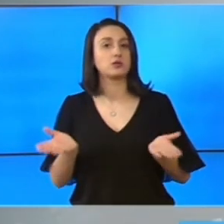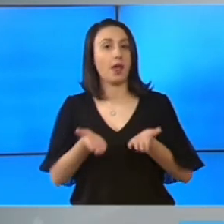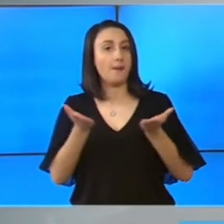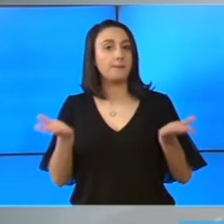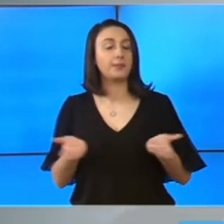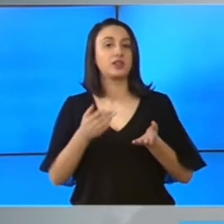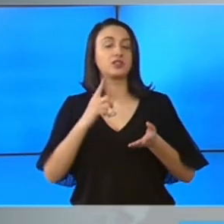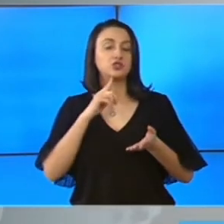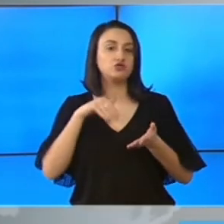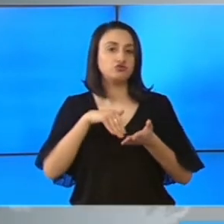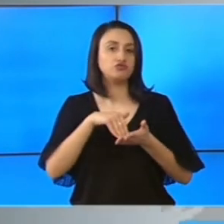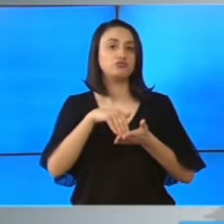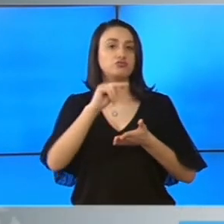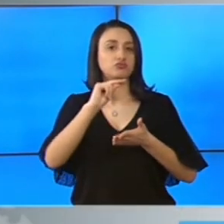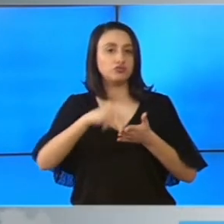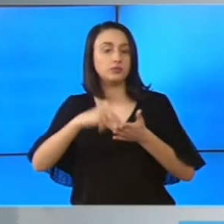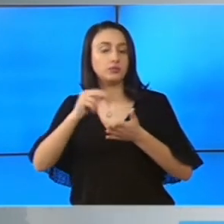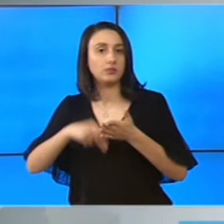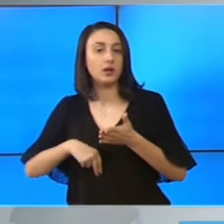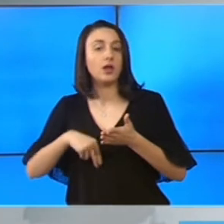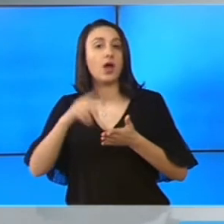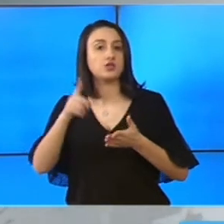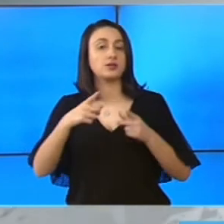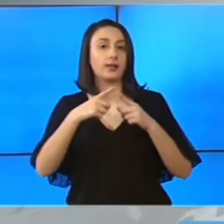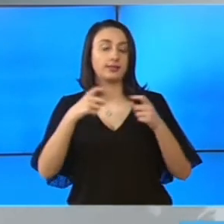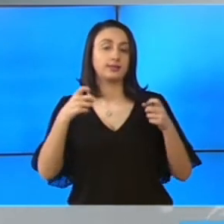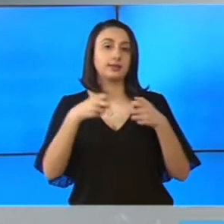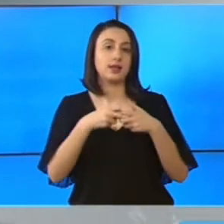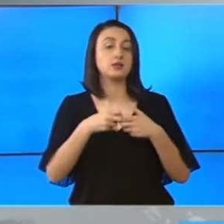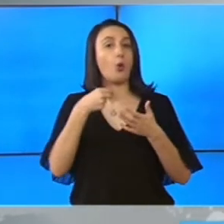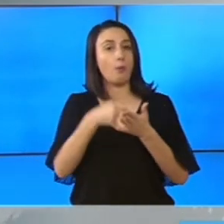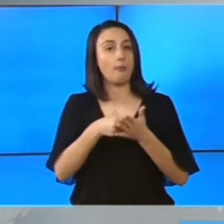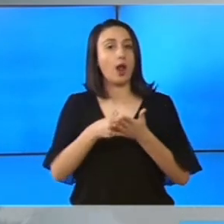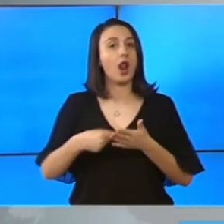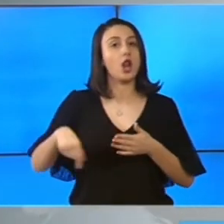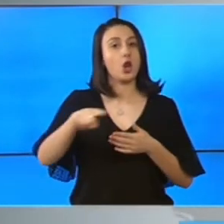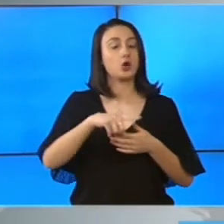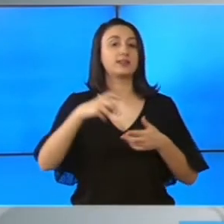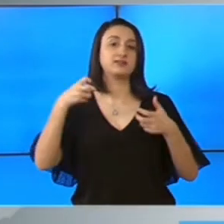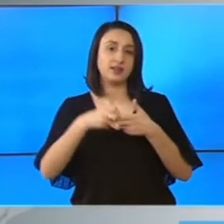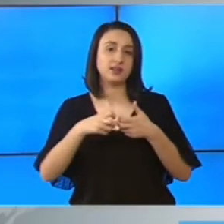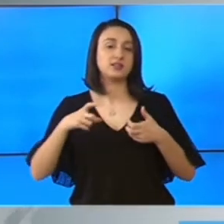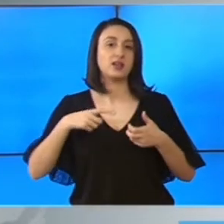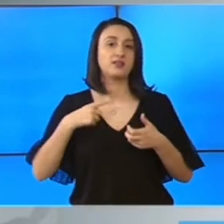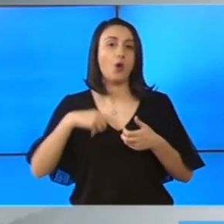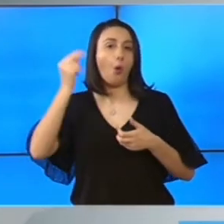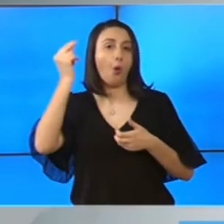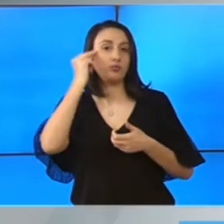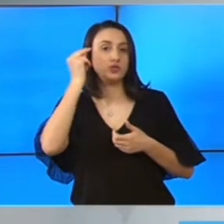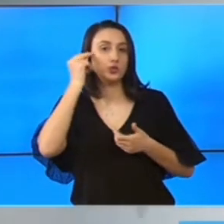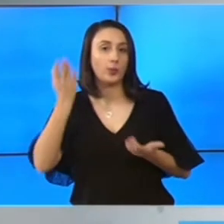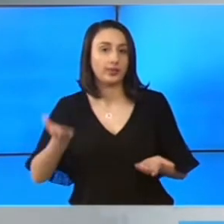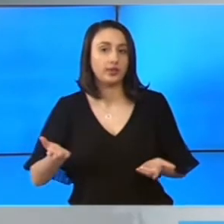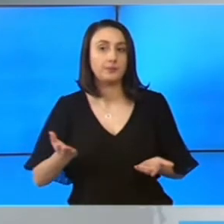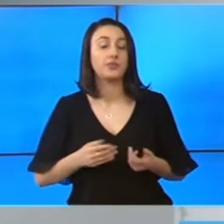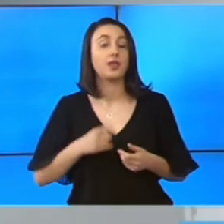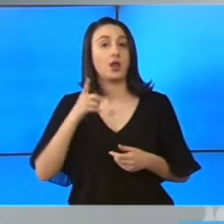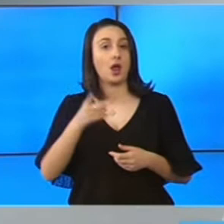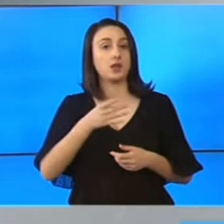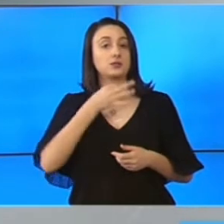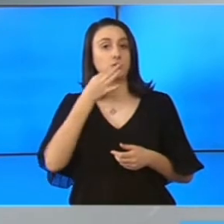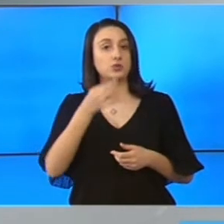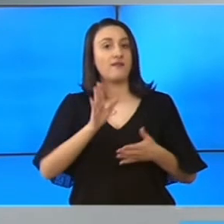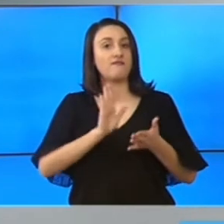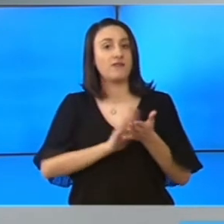certificarea acestor teste și de achiziționarea lor, astfel încât testarea să devină o obișnuință. Sorin Ion susține